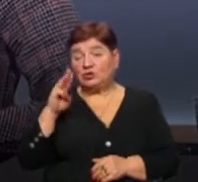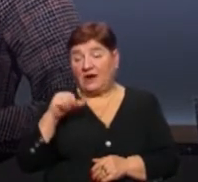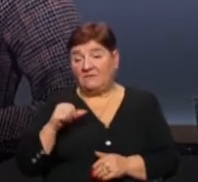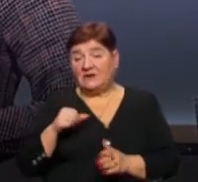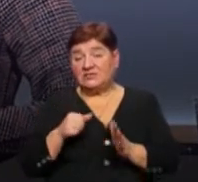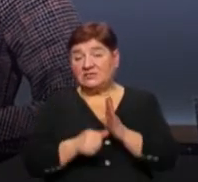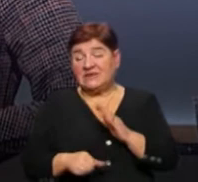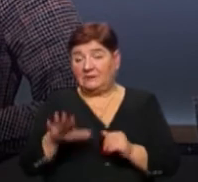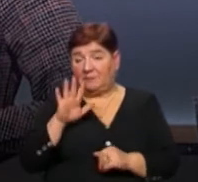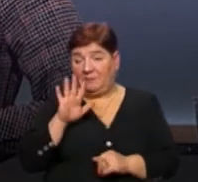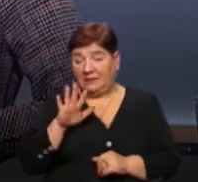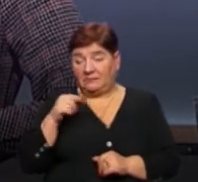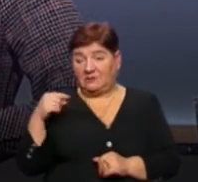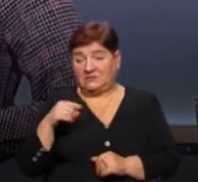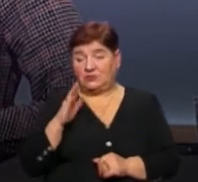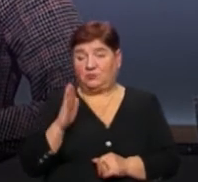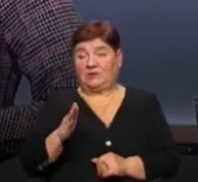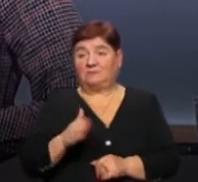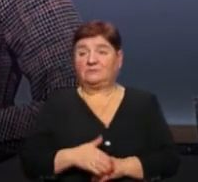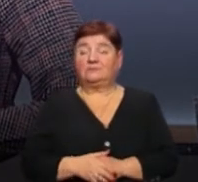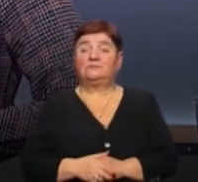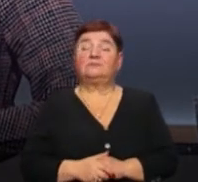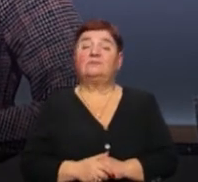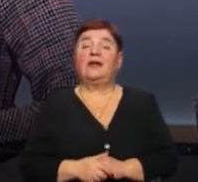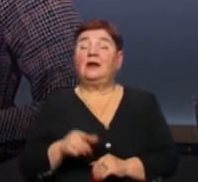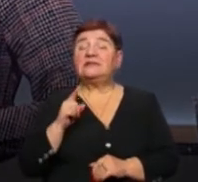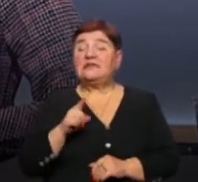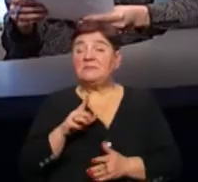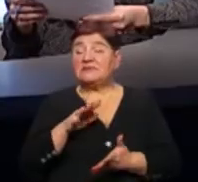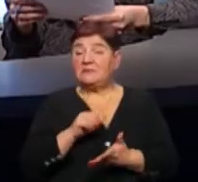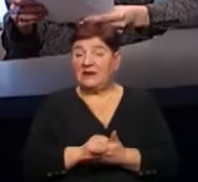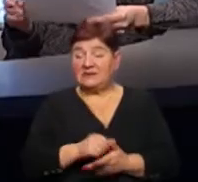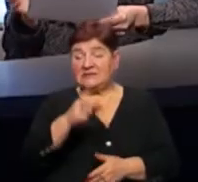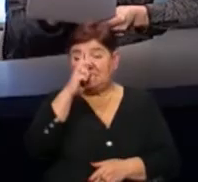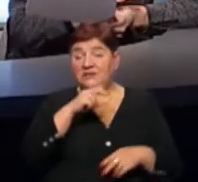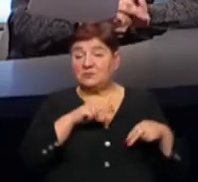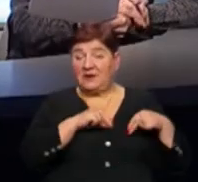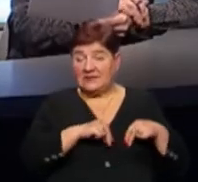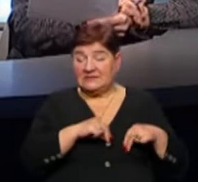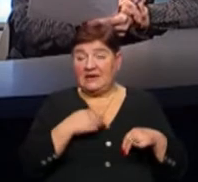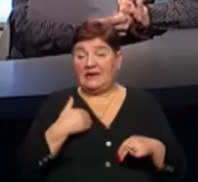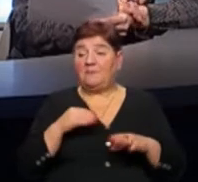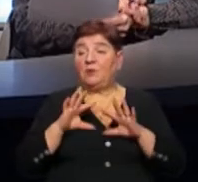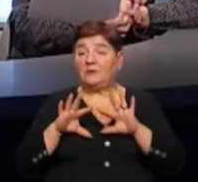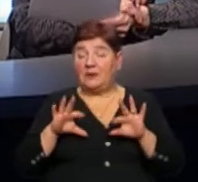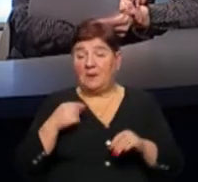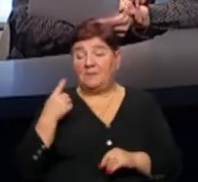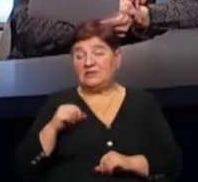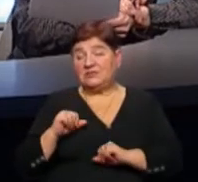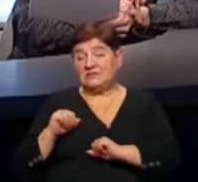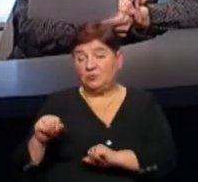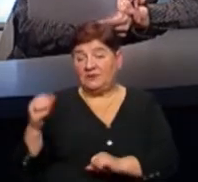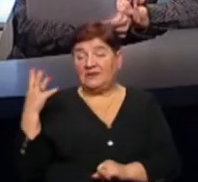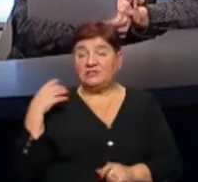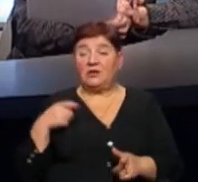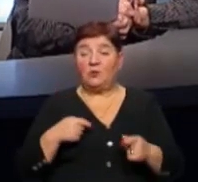складатиме 65 тисяч. Цим займатиметься Держпраця, і, власне, нам це прокоментував перший заступник